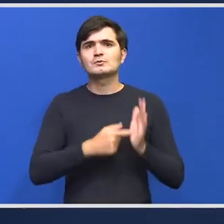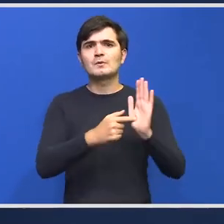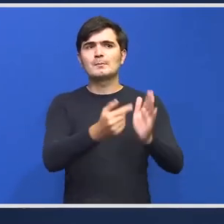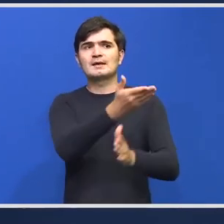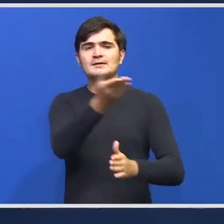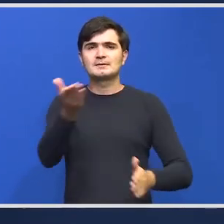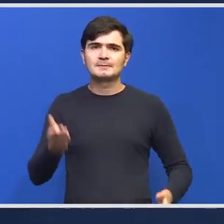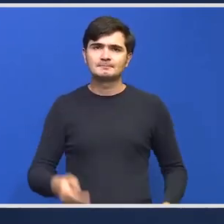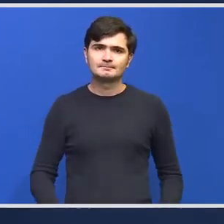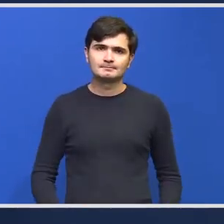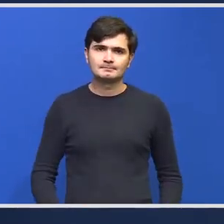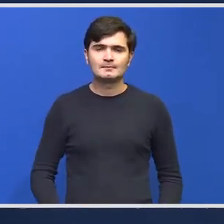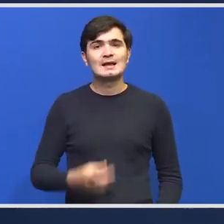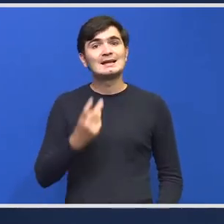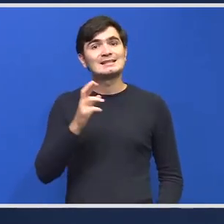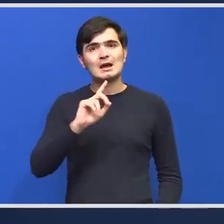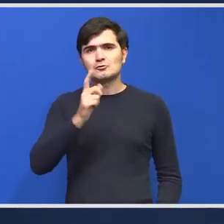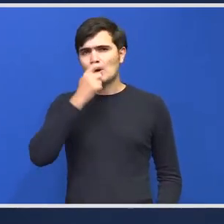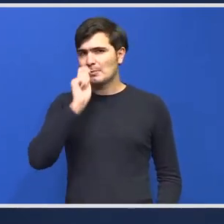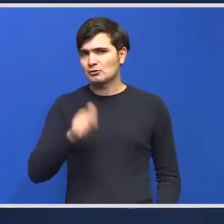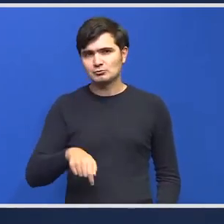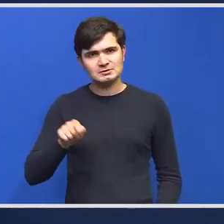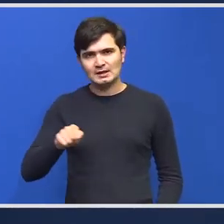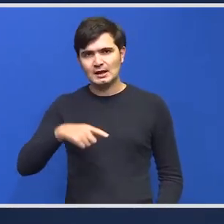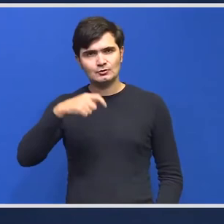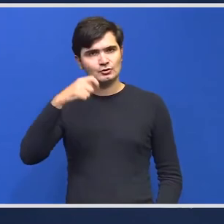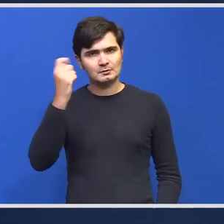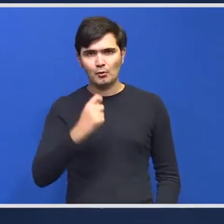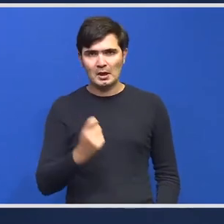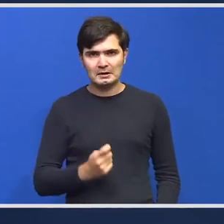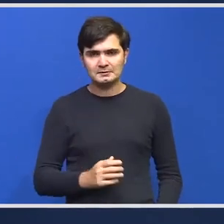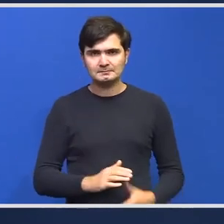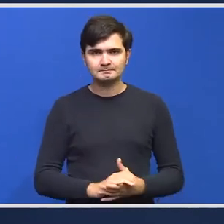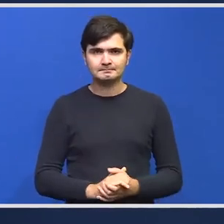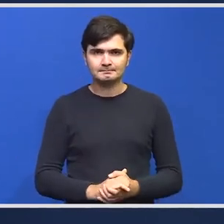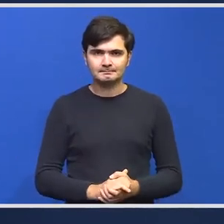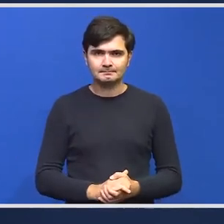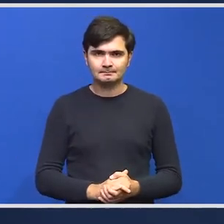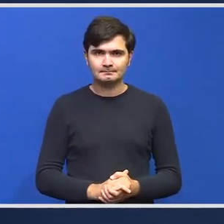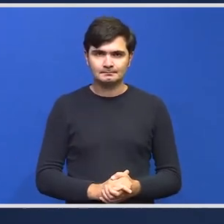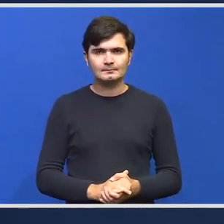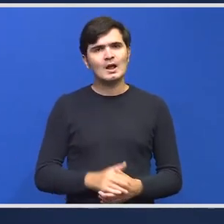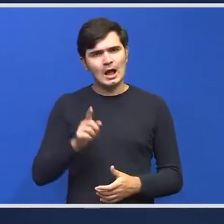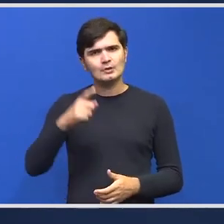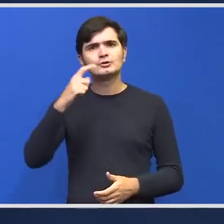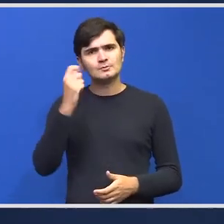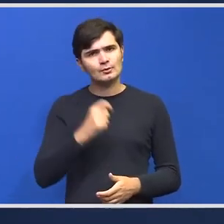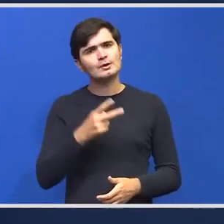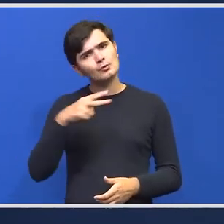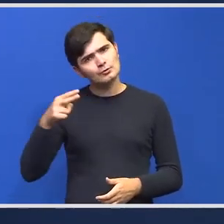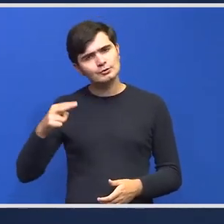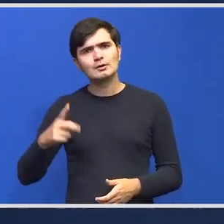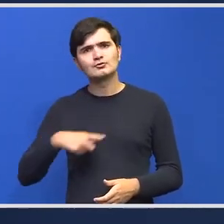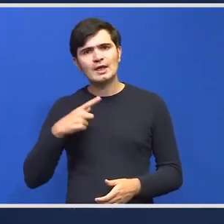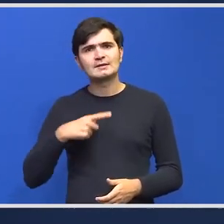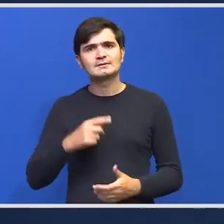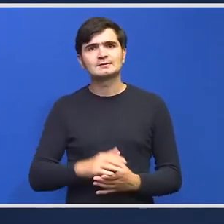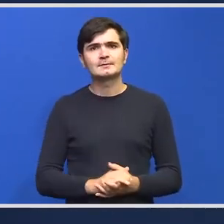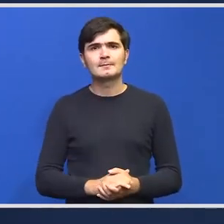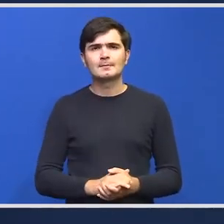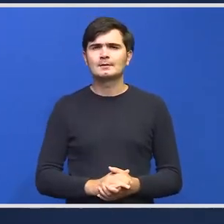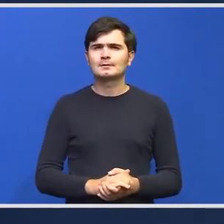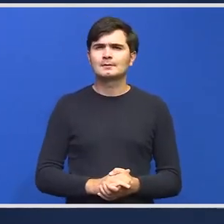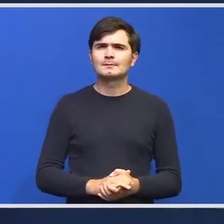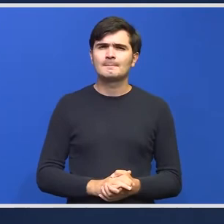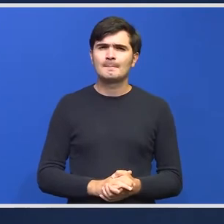prezentăm dar nu s-a renunțat la acest proiect a continuat și există materialul final dar urmează